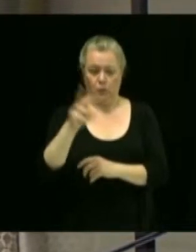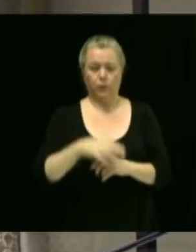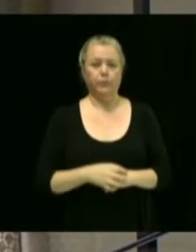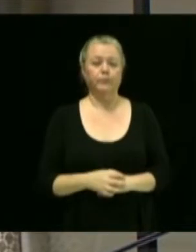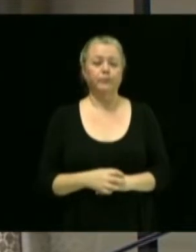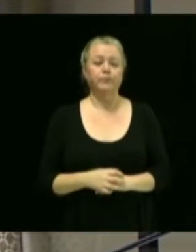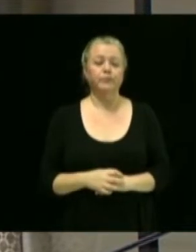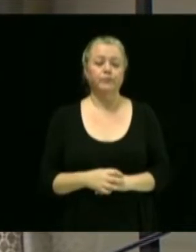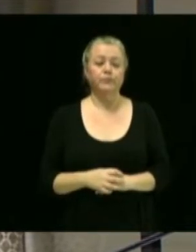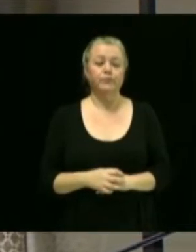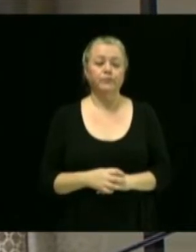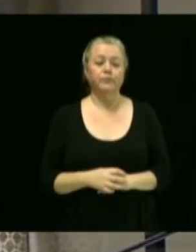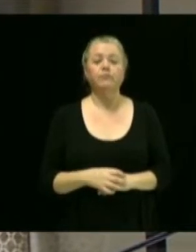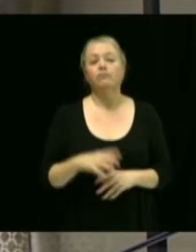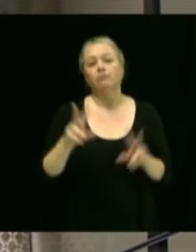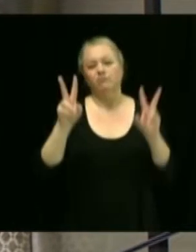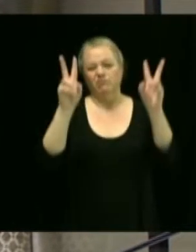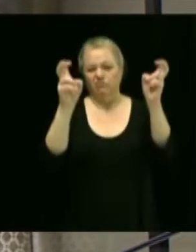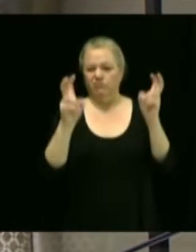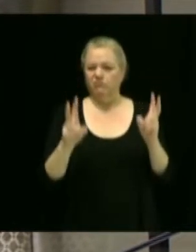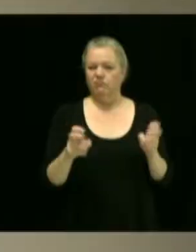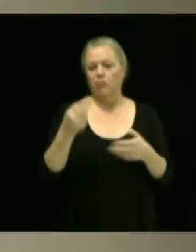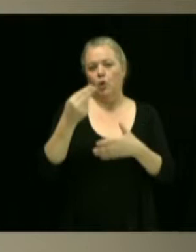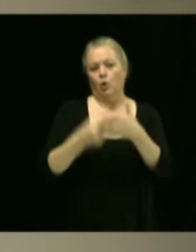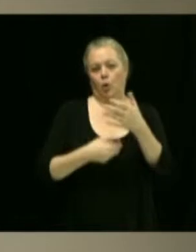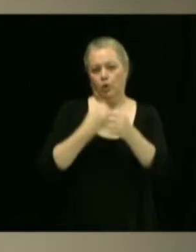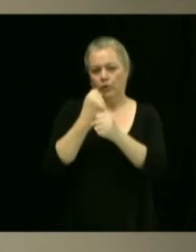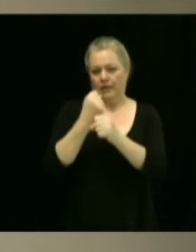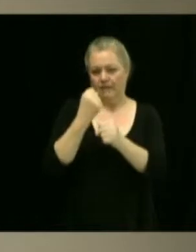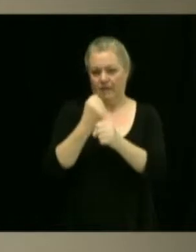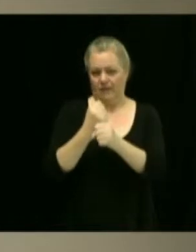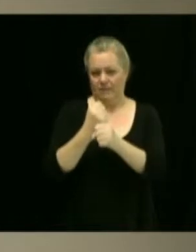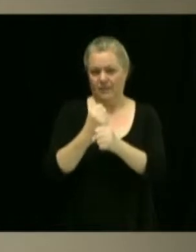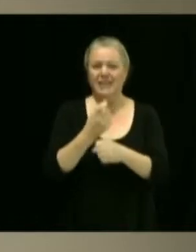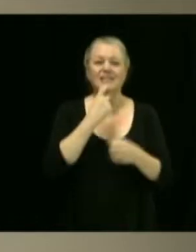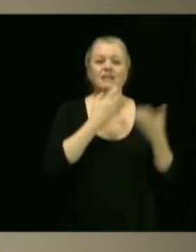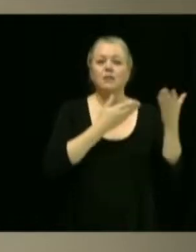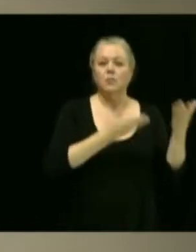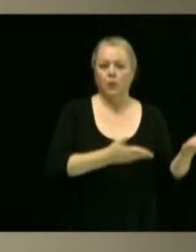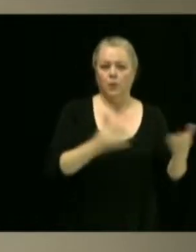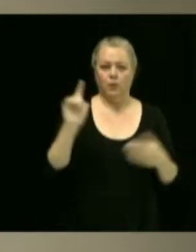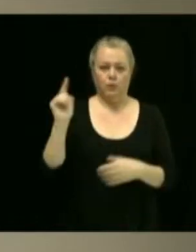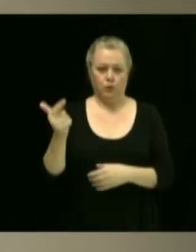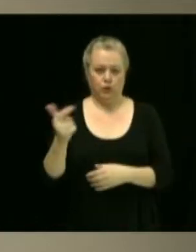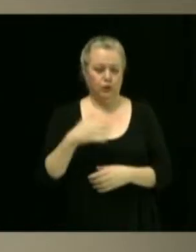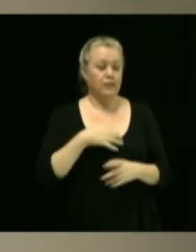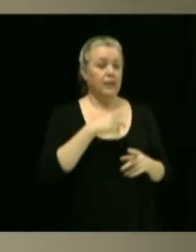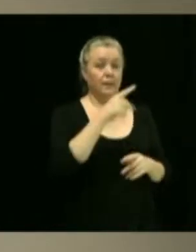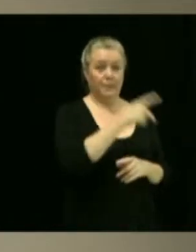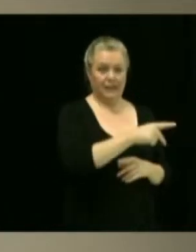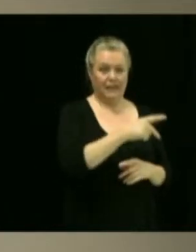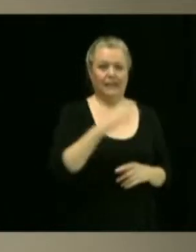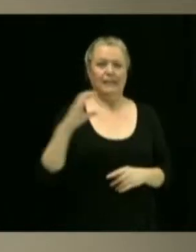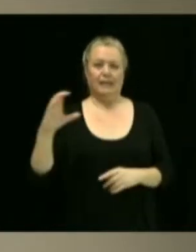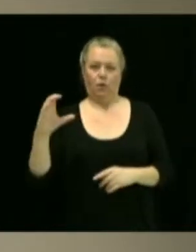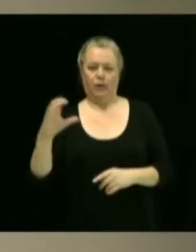deux sujets « Contrat de travail ». Parfait. Est-ce qu'il y aurait un proposeur secondaire? Patrick, Caroline.